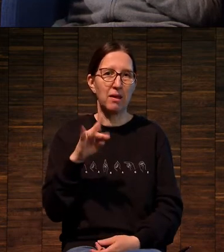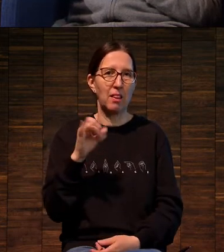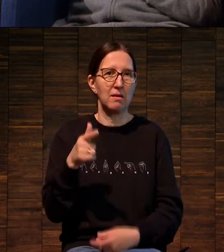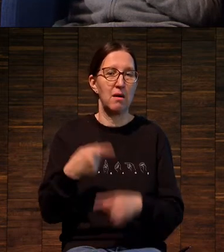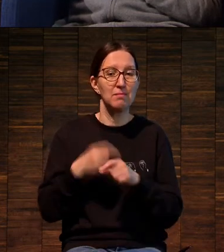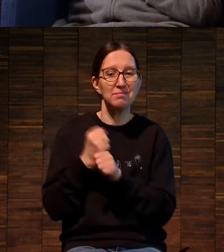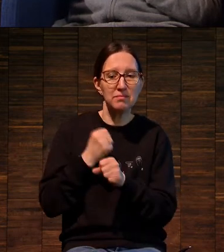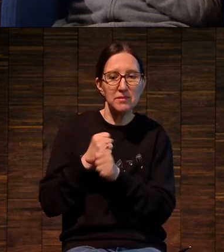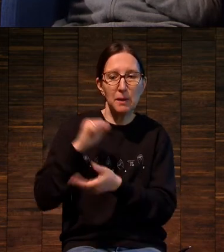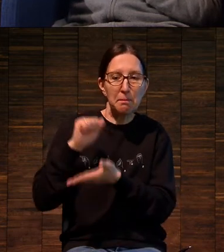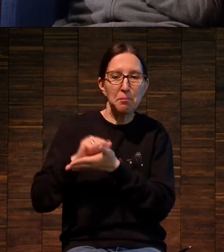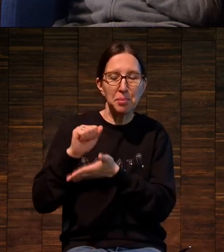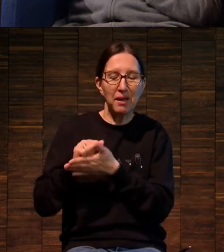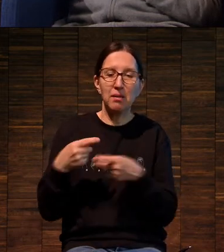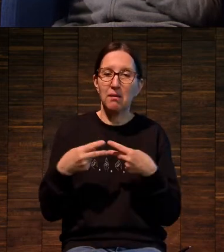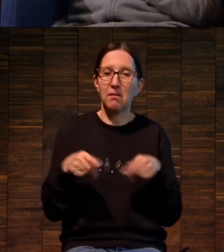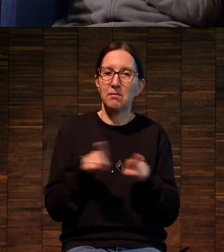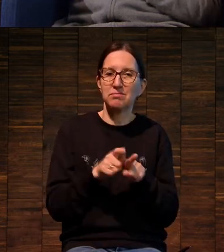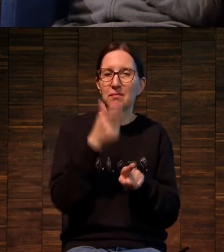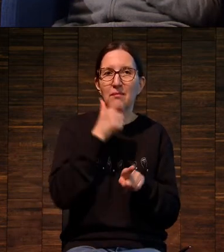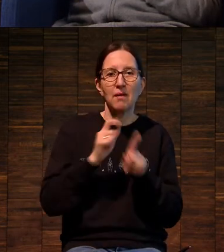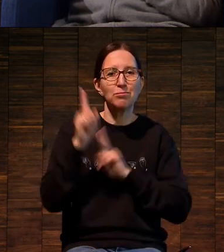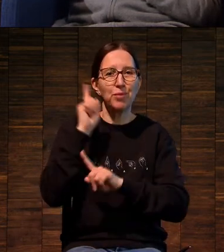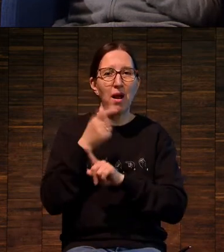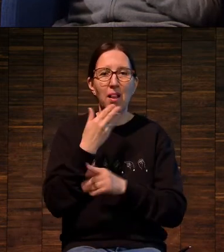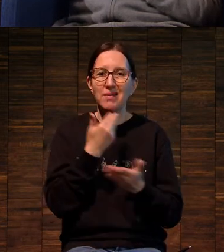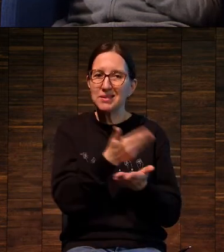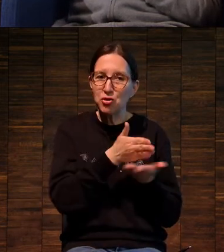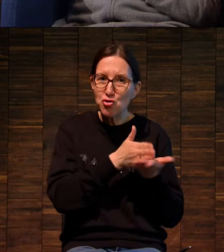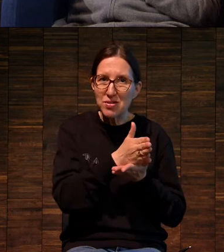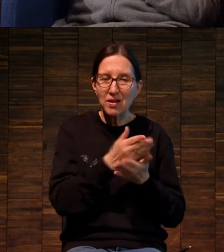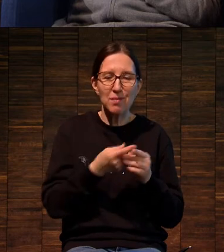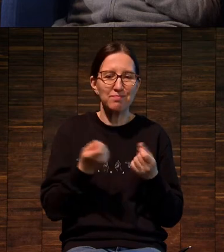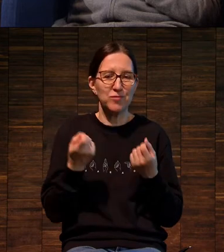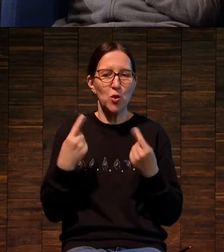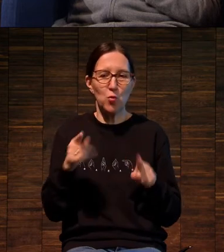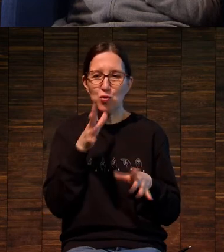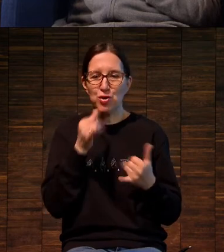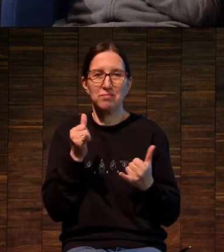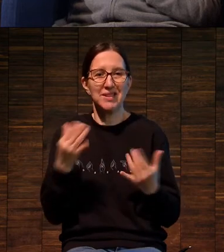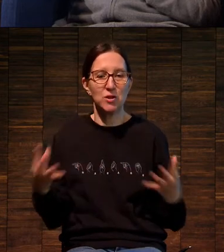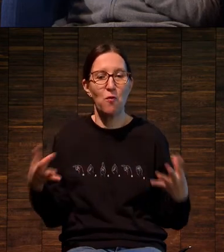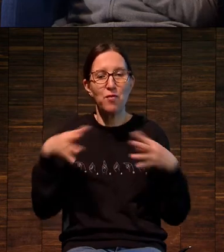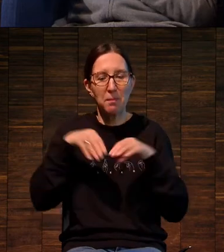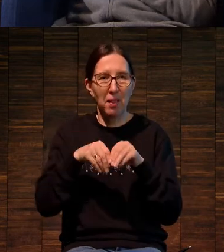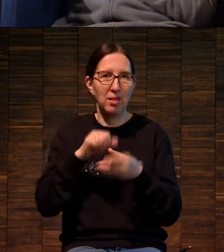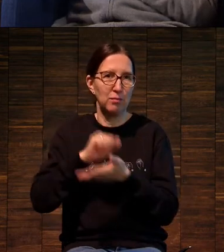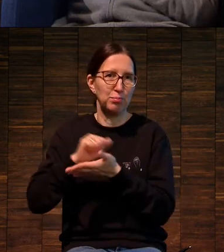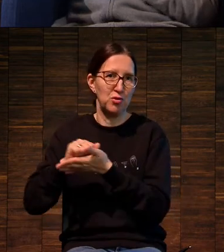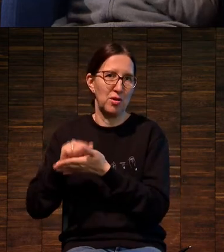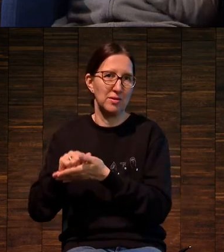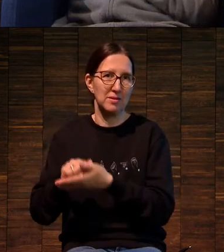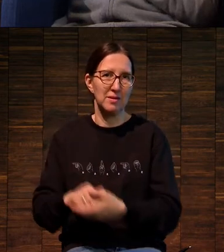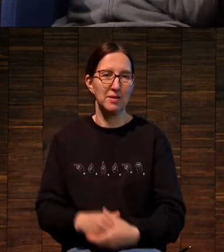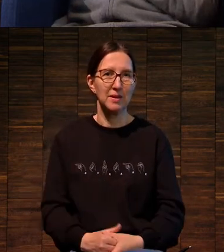равно эстампу, не только классическим, консистентным таким способом печати.